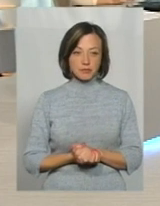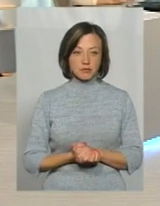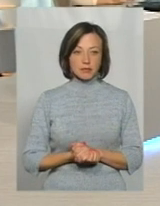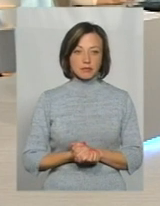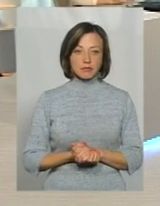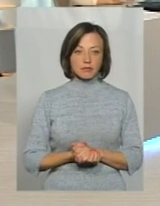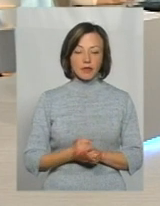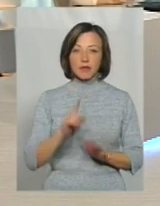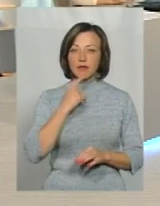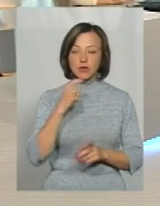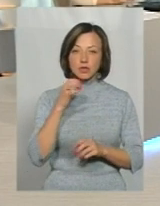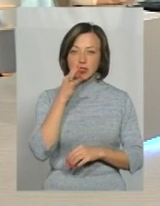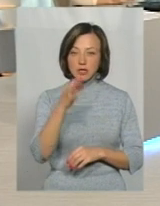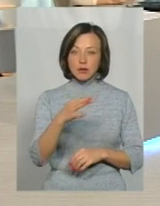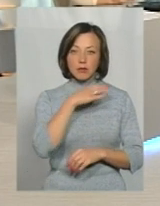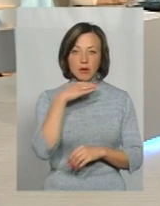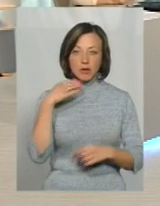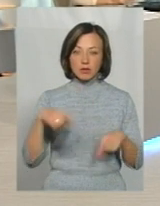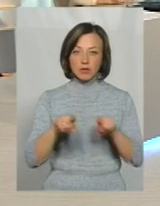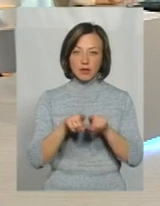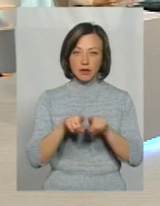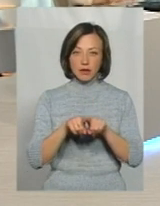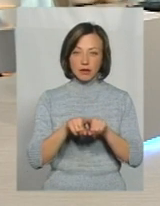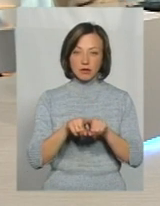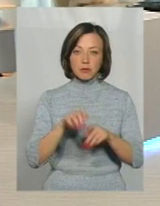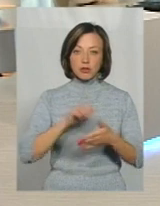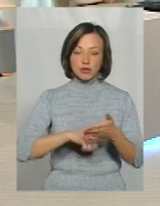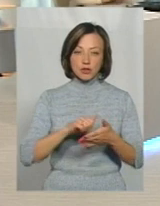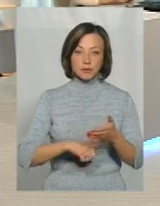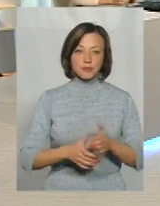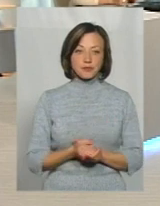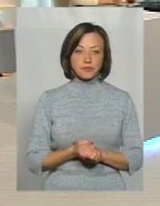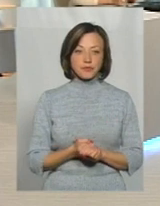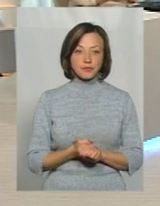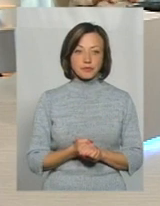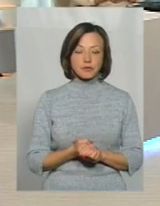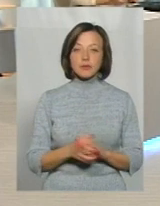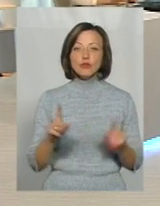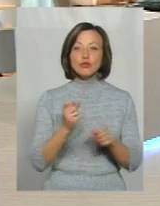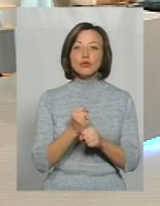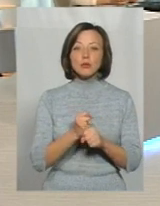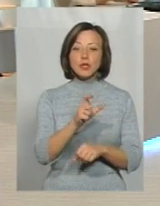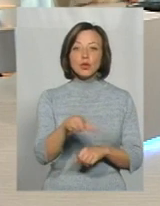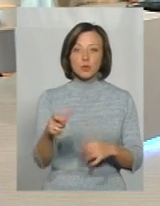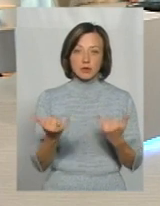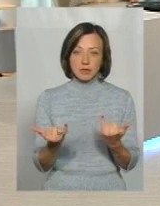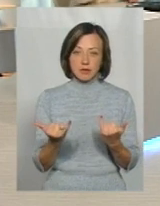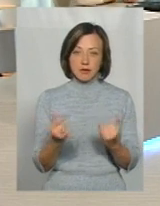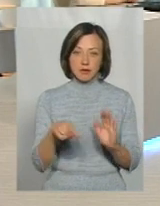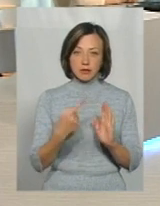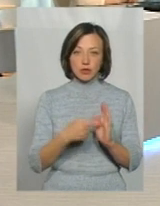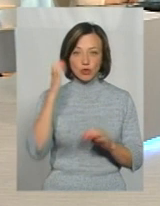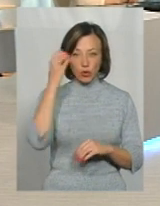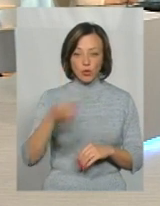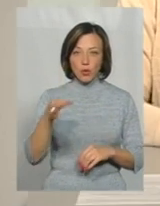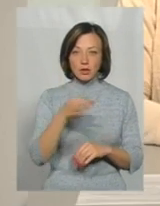Ну, тут важко сказати, я думаю, що багато таких комплексів. Що ж робити тоді місцевим мешканцям? Все ж таки, от Чорний